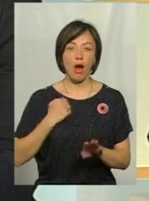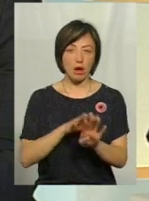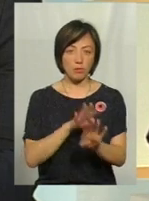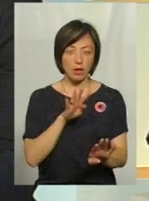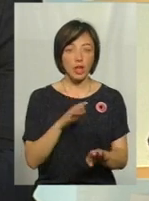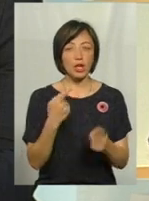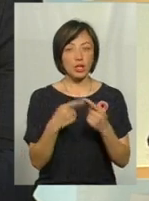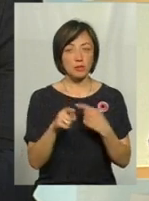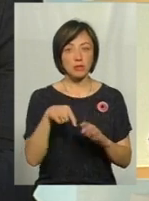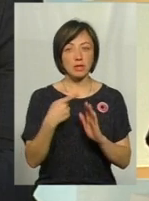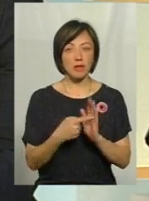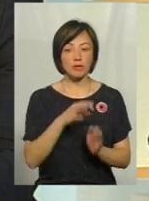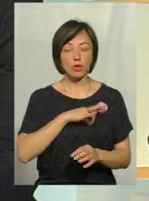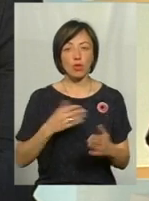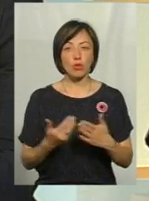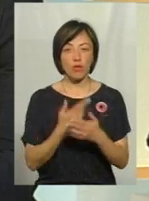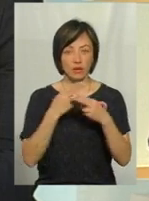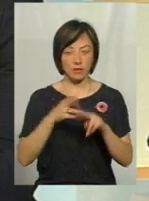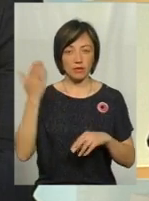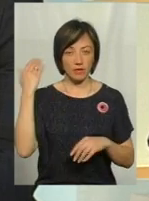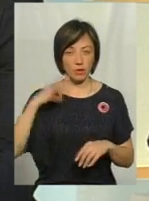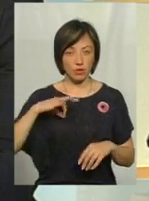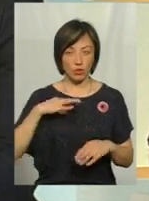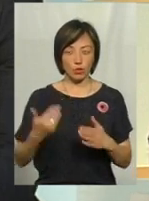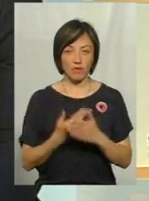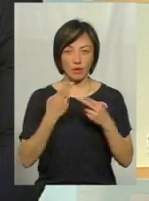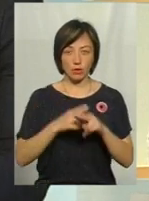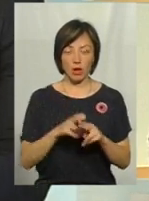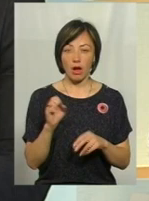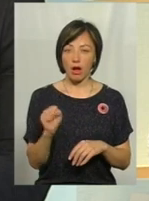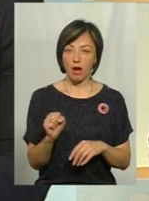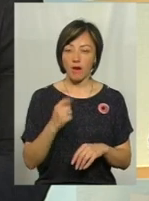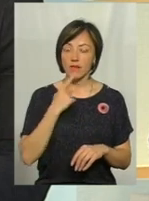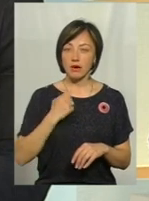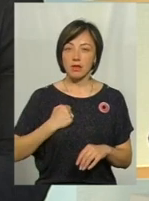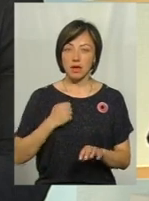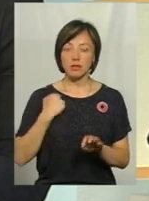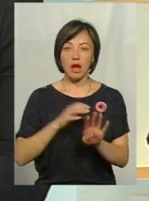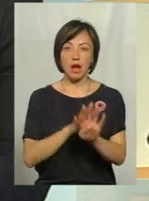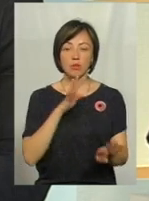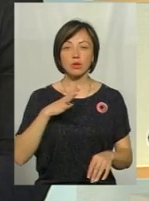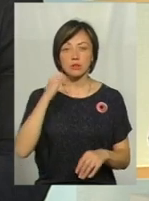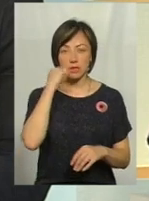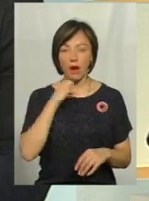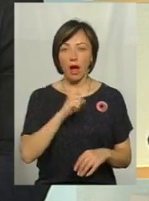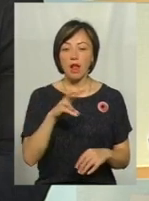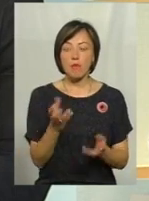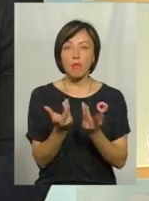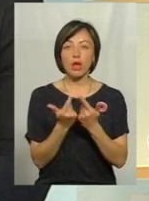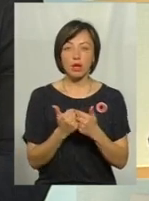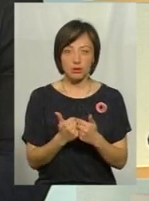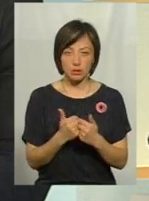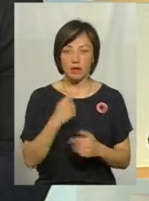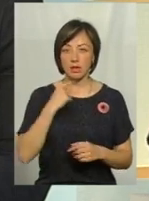гітлерівці використовували нові технології, а в радянській армії були ще застарілі, але по кількості